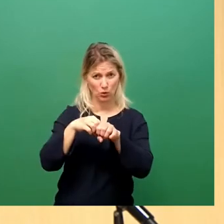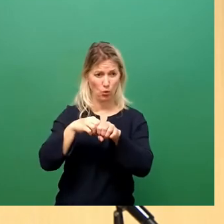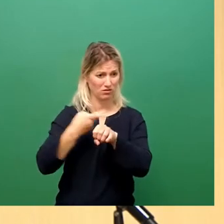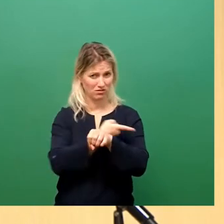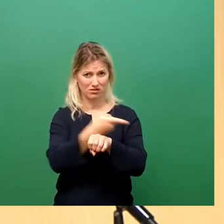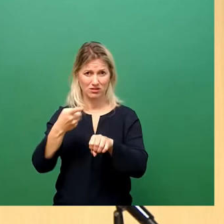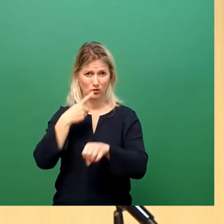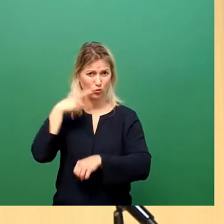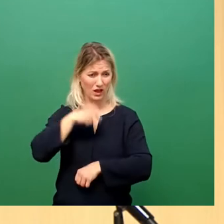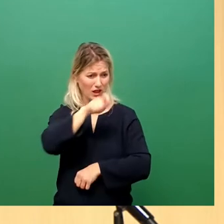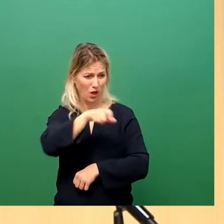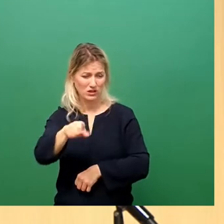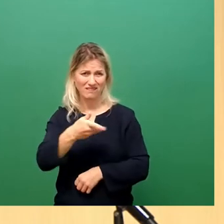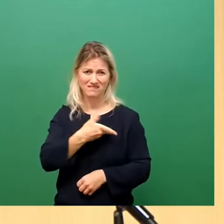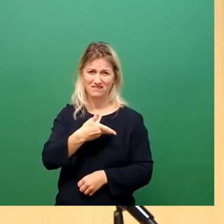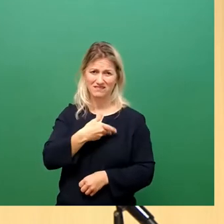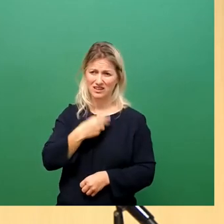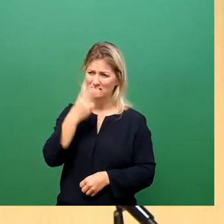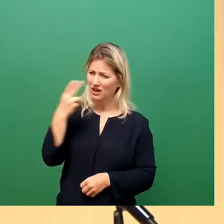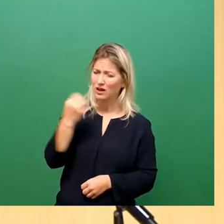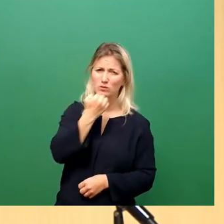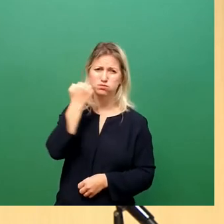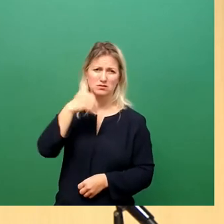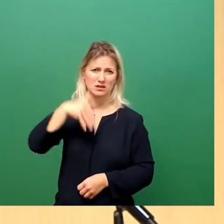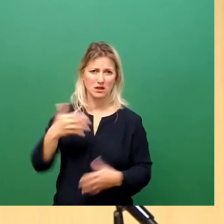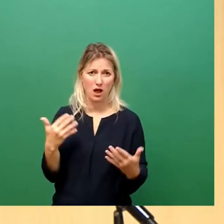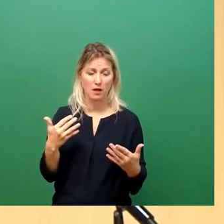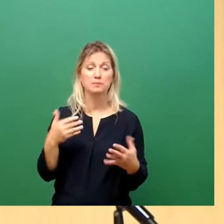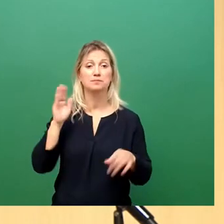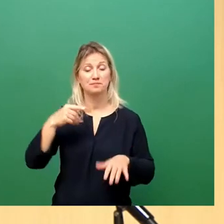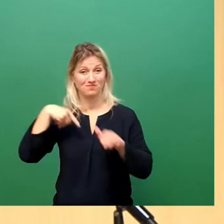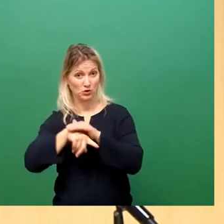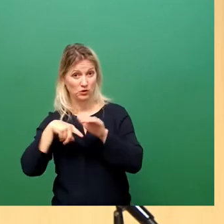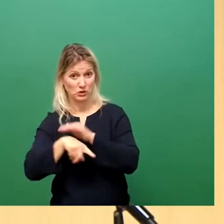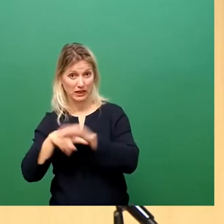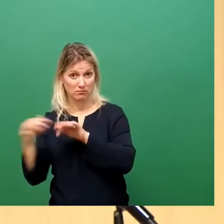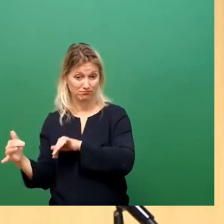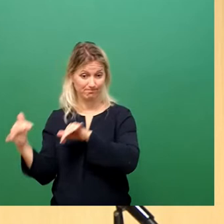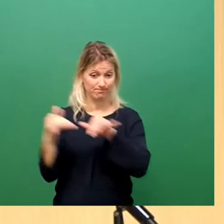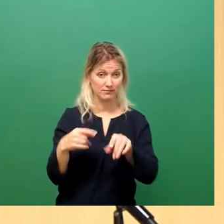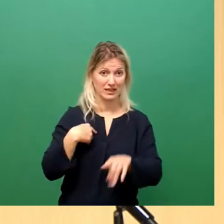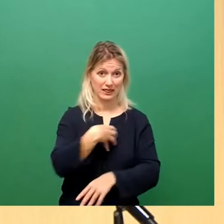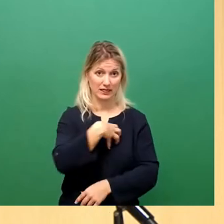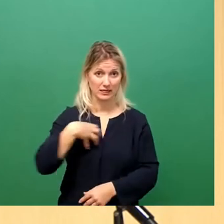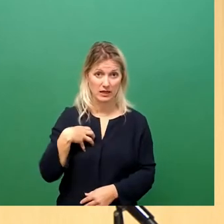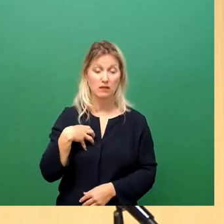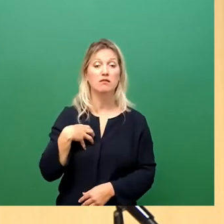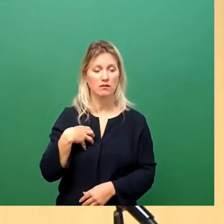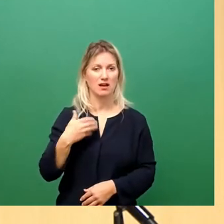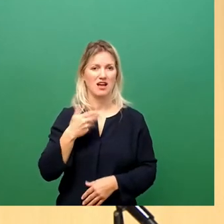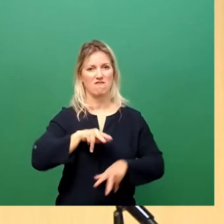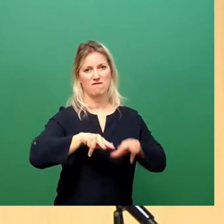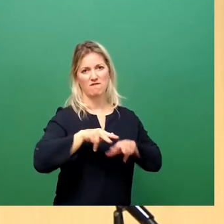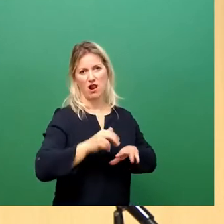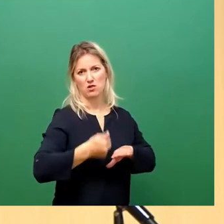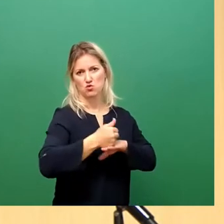erscheint unermesslich. Mit der Ankunft der ersten Geflüchteten in unserer Stadt haben wir als Verwaltungsspitze einen